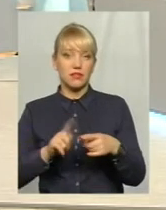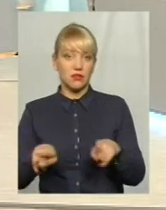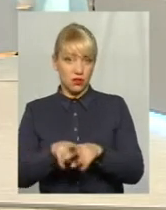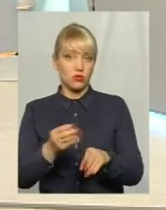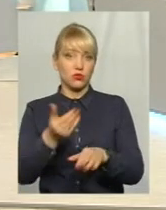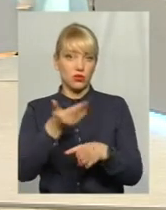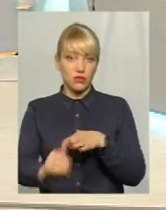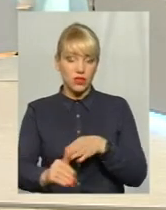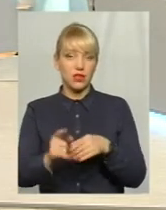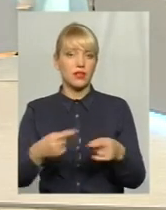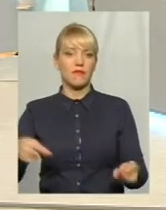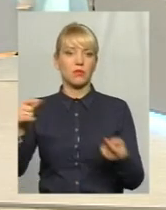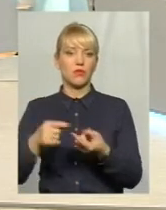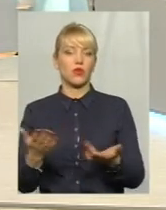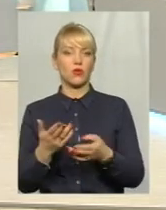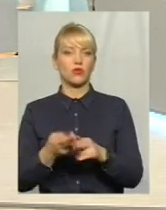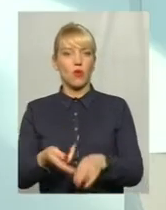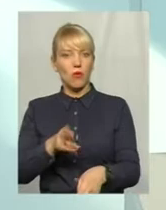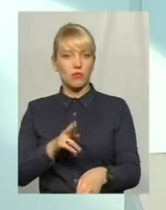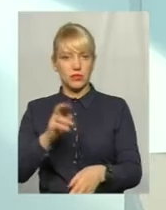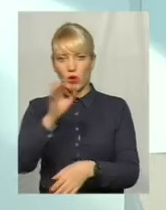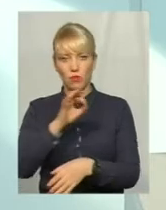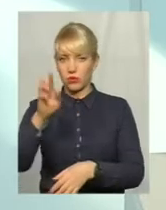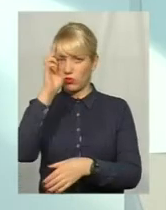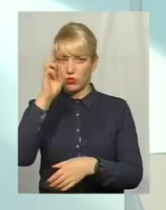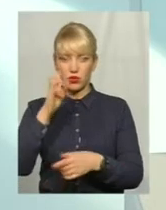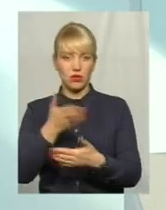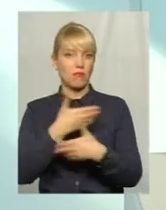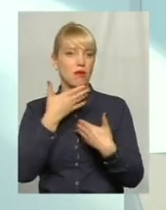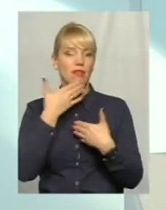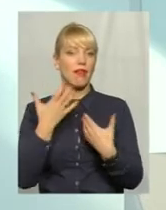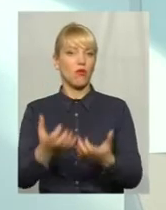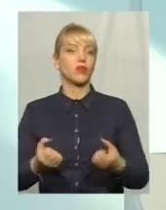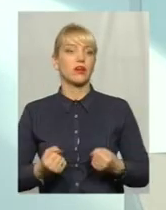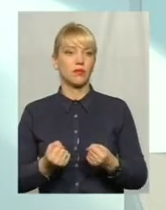відповідно, якоїсь компенсації з обласного бюджету ми не отримуємо.